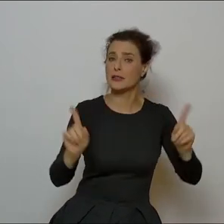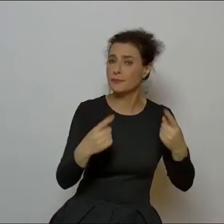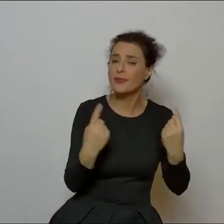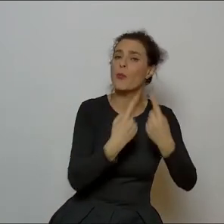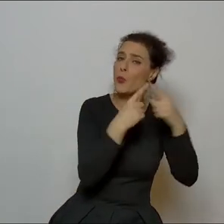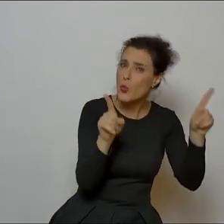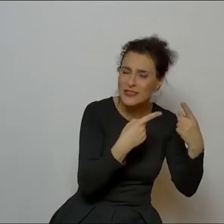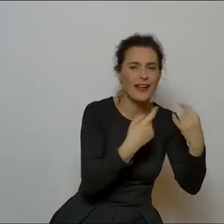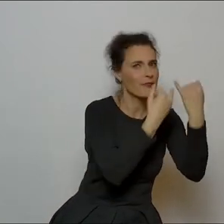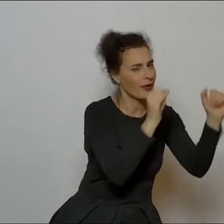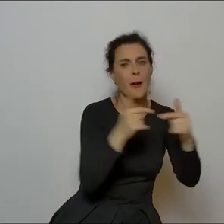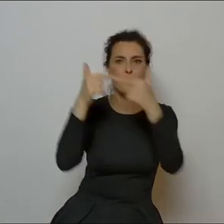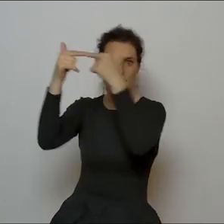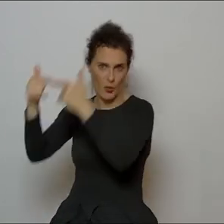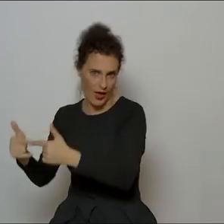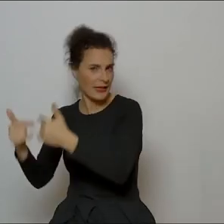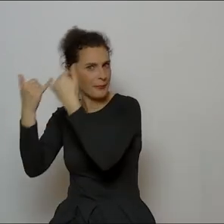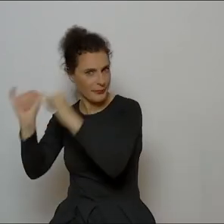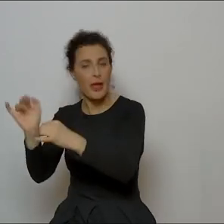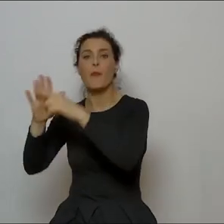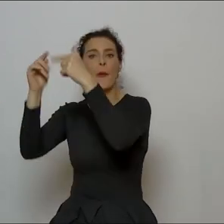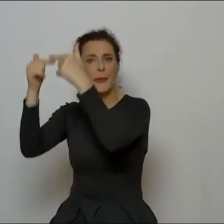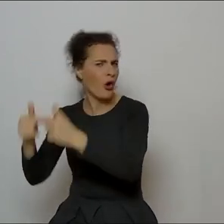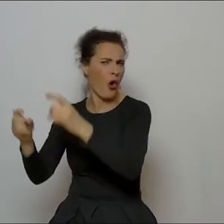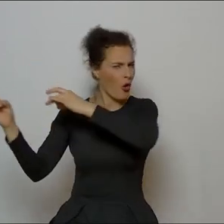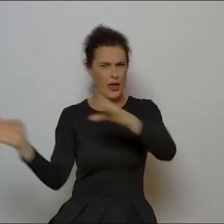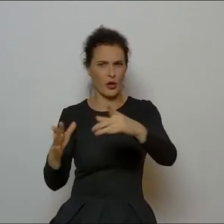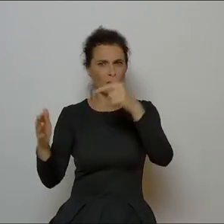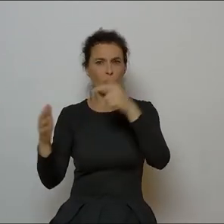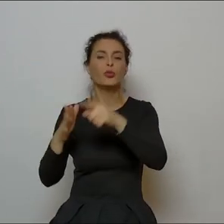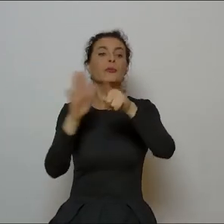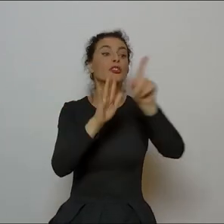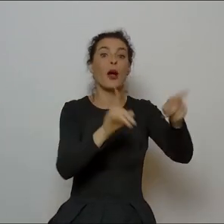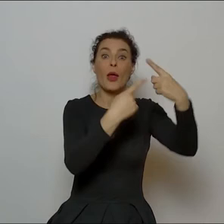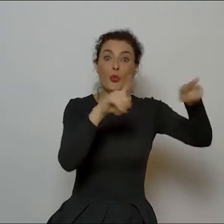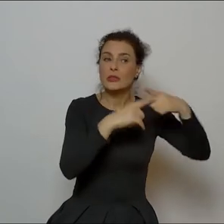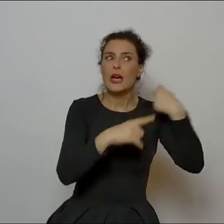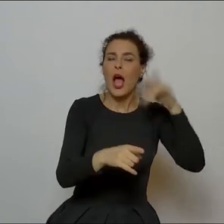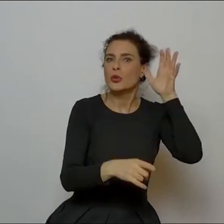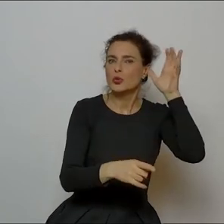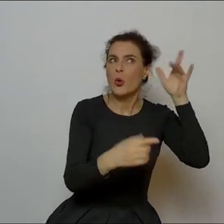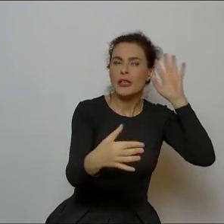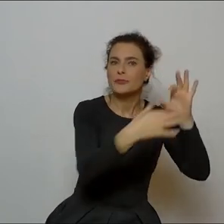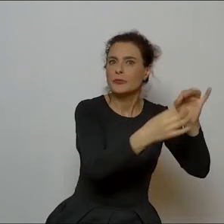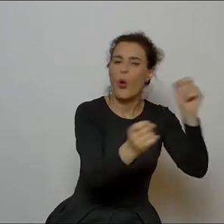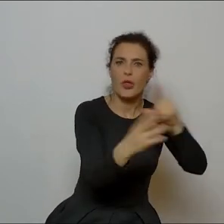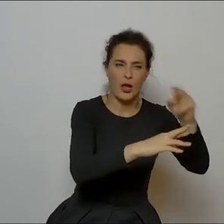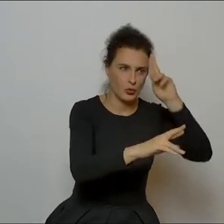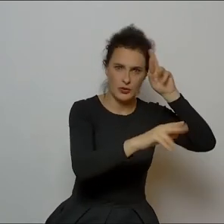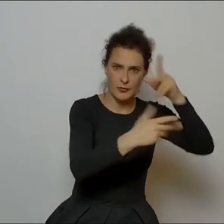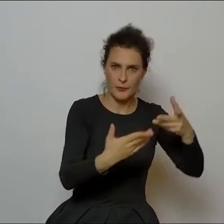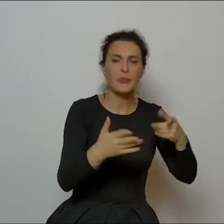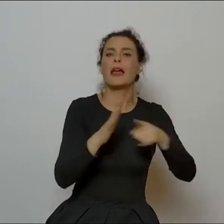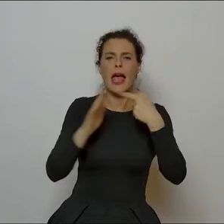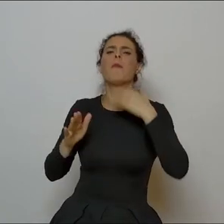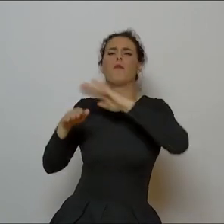inna niż poety. Ten pierwszy musi się sprawdzać od razu w kontakcie ze słuchaczem. Poznałem też lepiej, co by nie mówić o jego blichtrzej